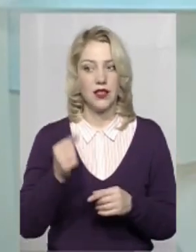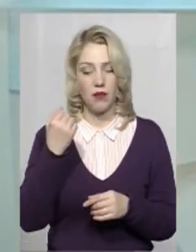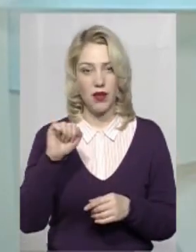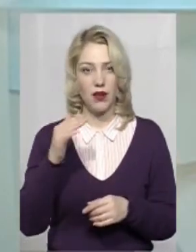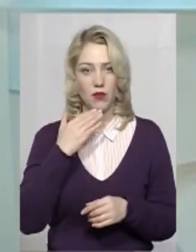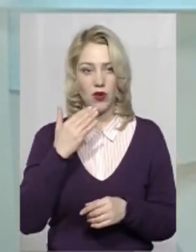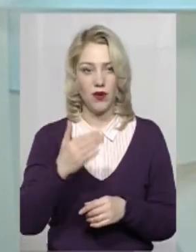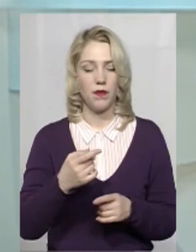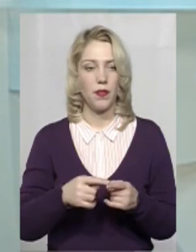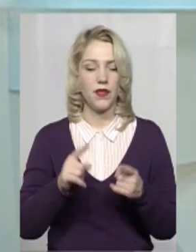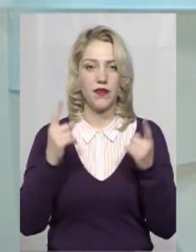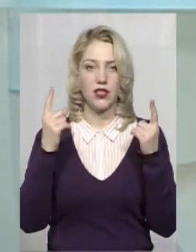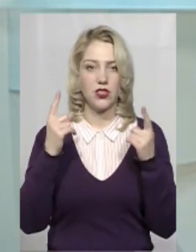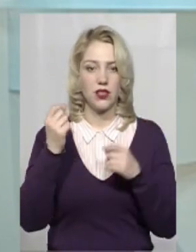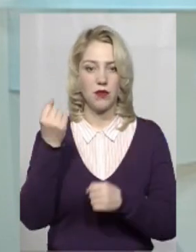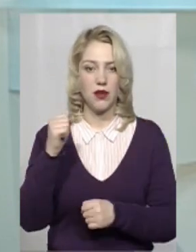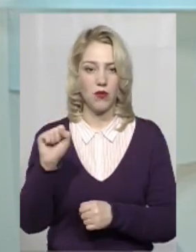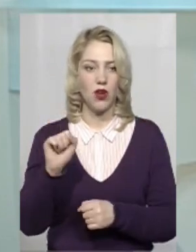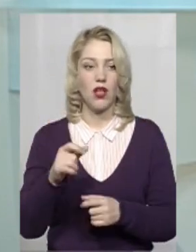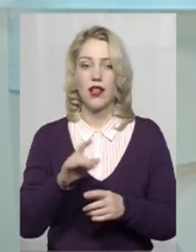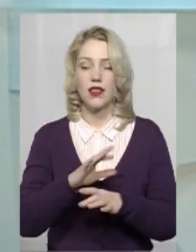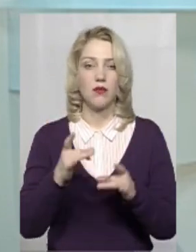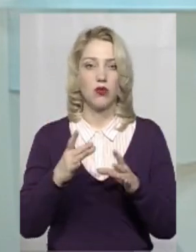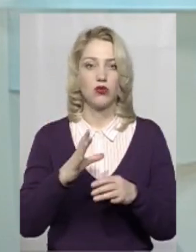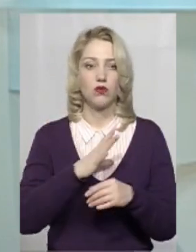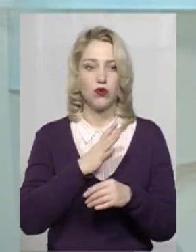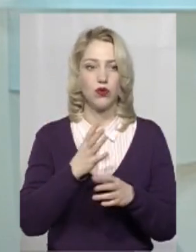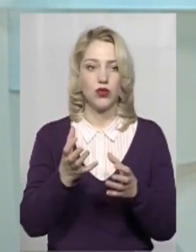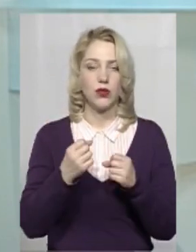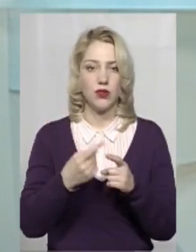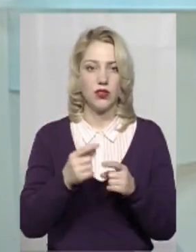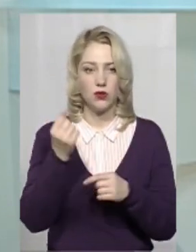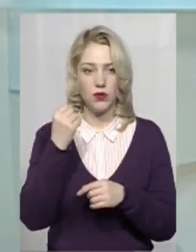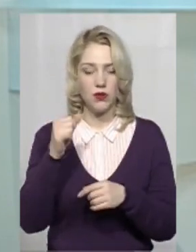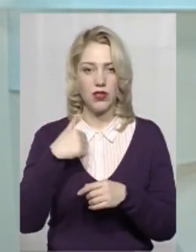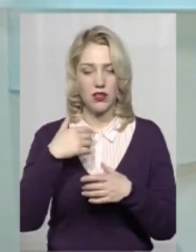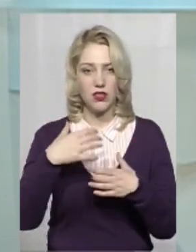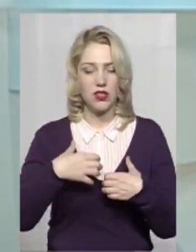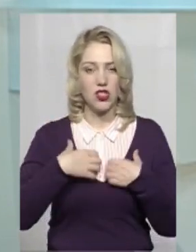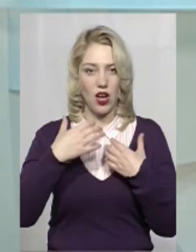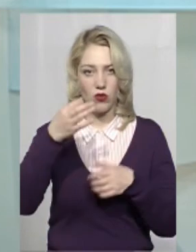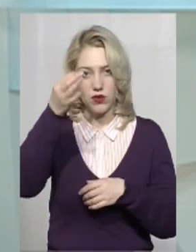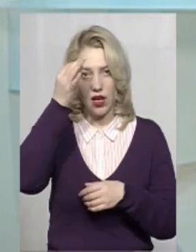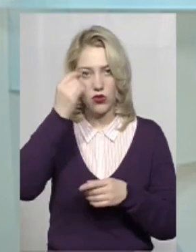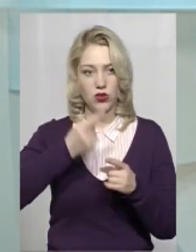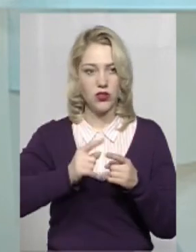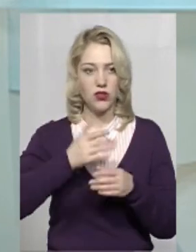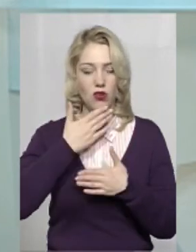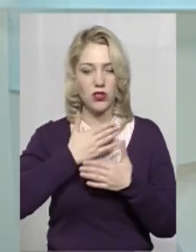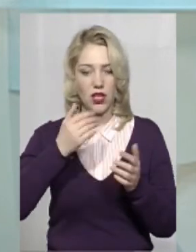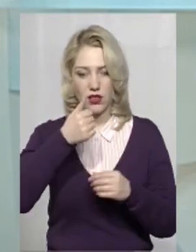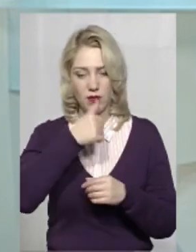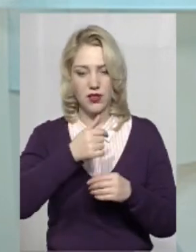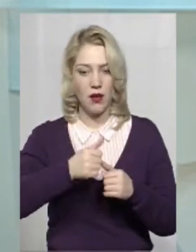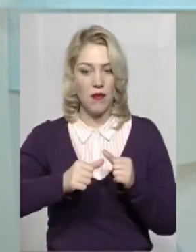Звичайно, це величезна перемога. Хоча дуже непросто було отримати ту перемогу. Я з жахом просто згадую останні місяці